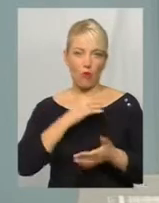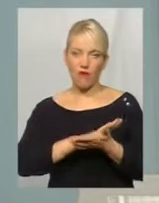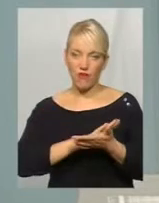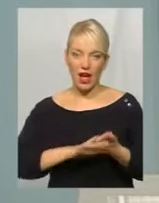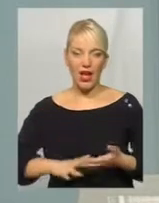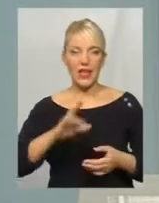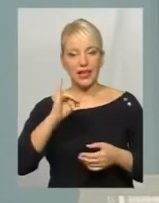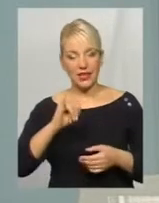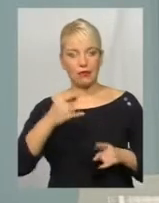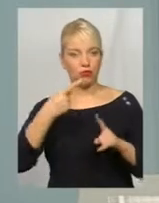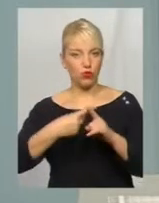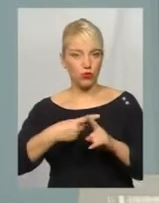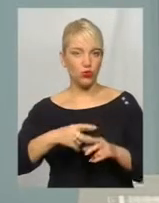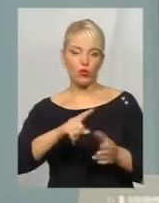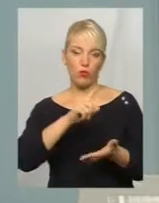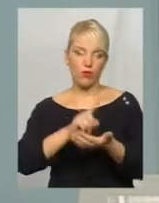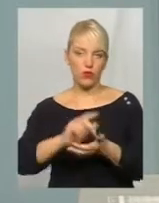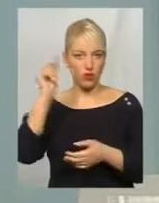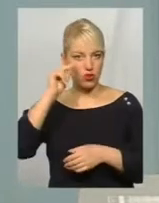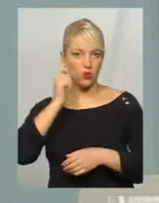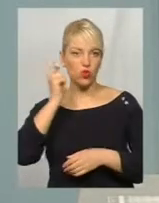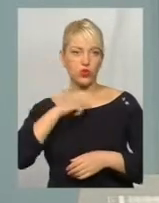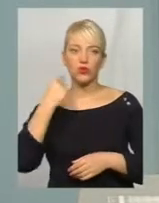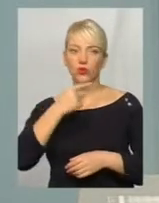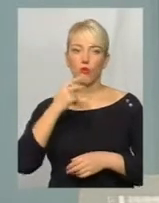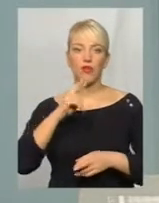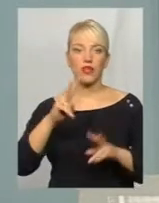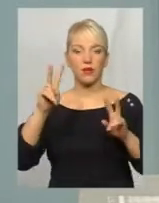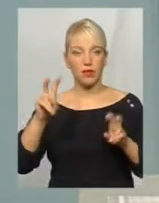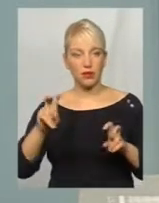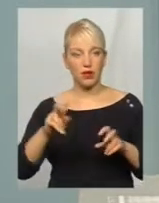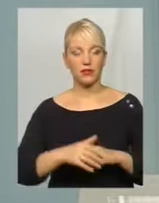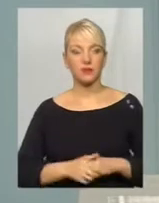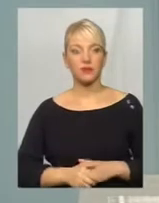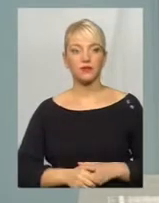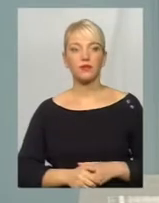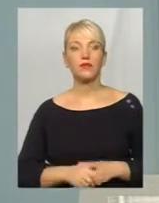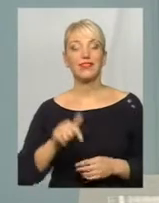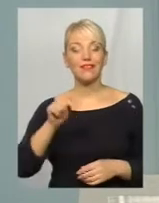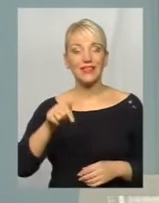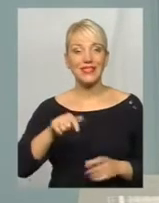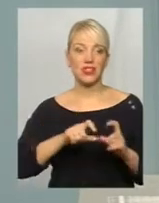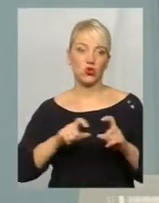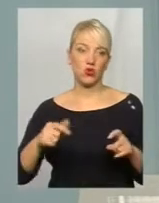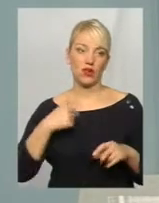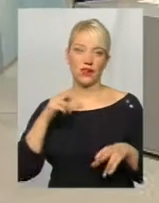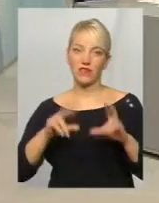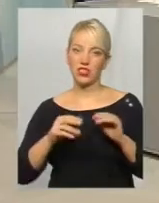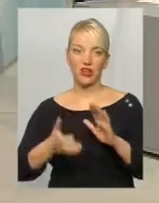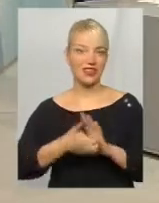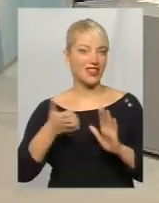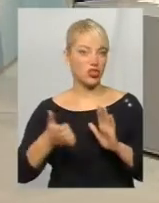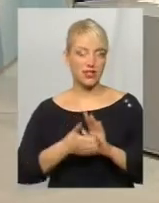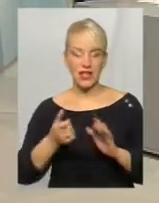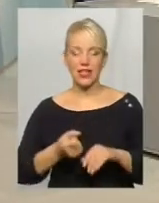але вивчається обов'язково українська мова як предмет. Правда? У цій школі, я вважаю, що недостатня